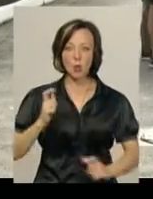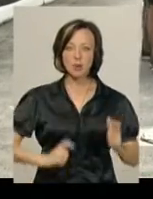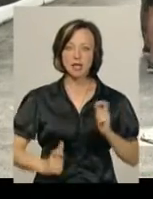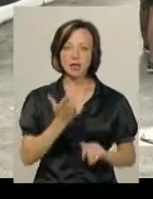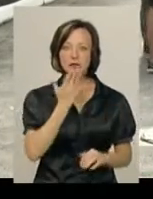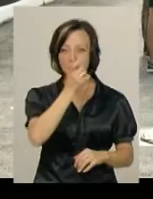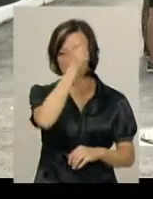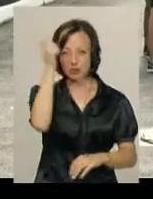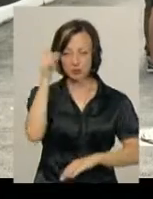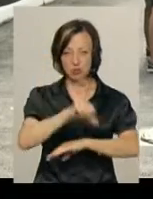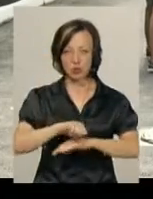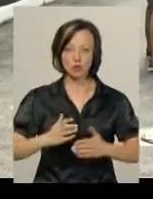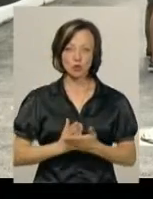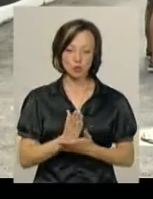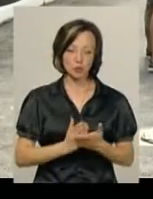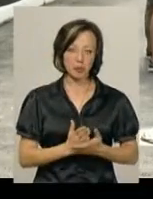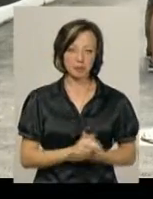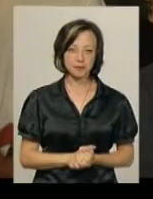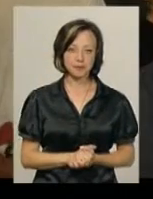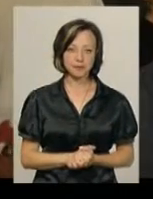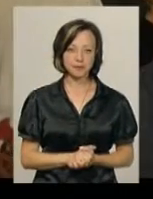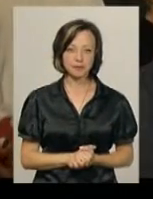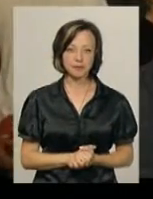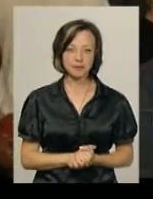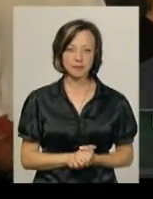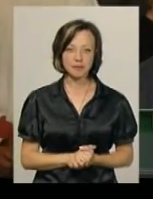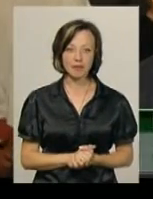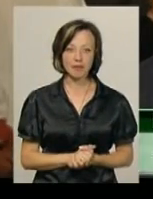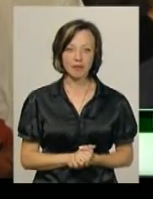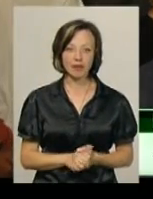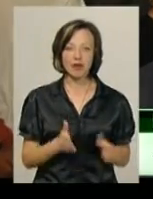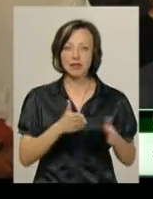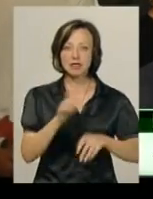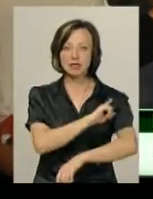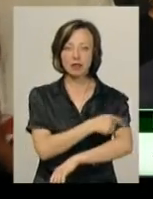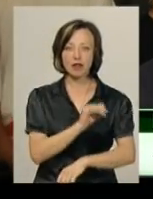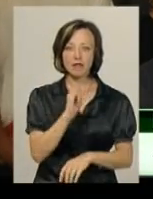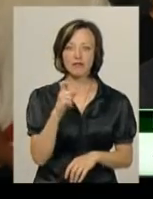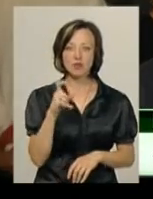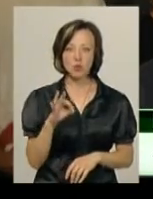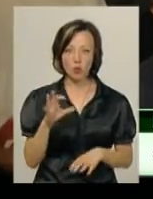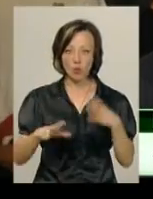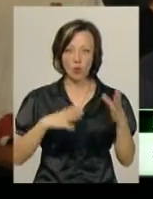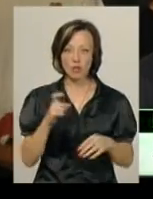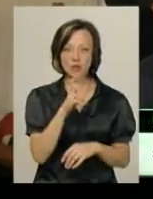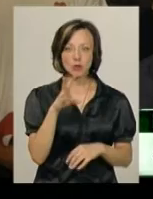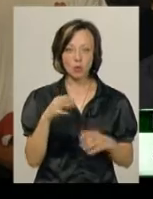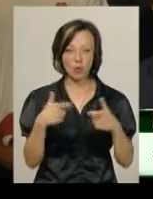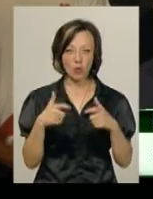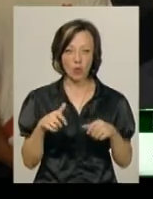академії Державної прикордонної служби імені Богдана Хмельницького. Готувався я сильно до фізо, до ЗНУ.